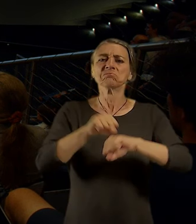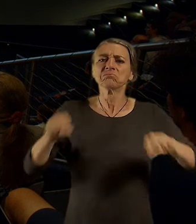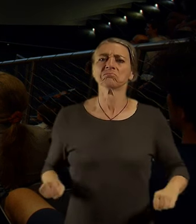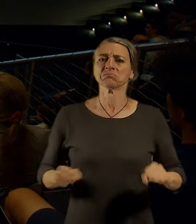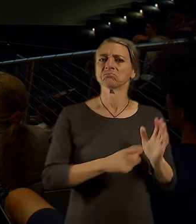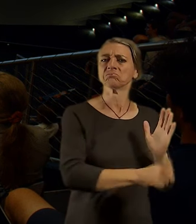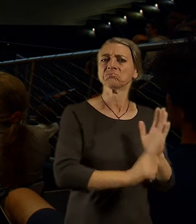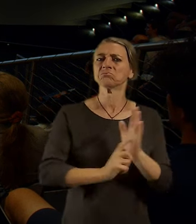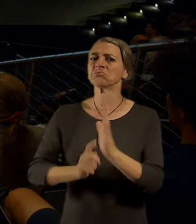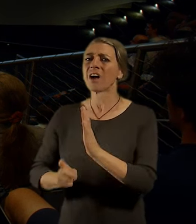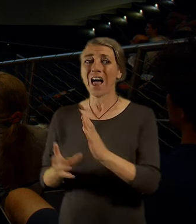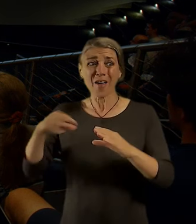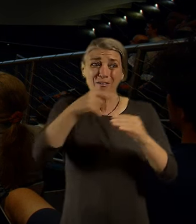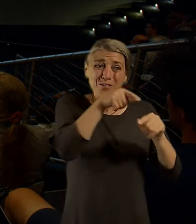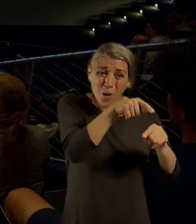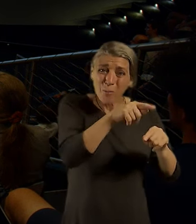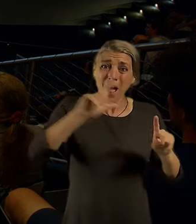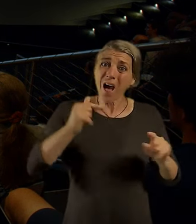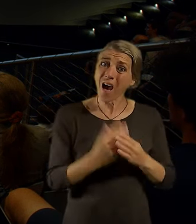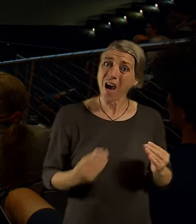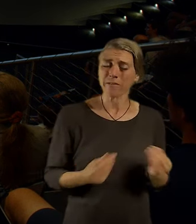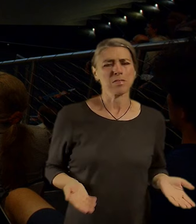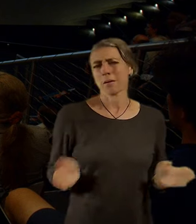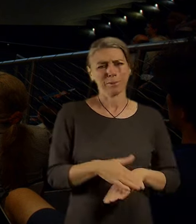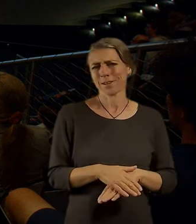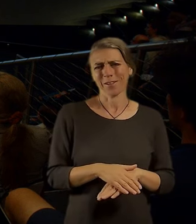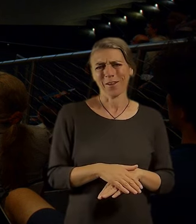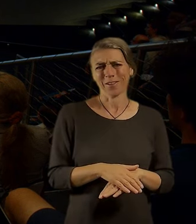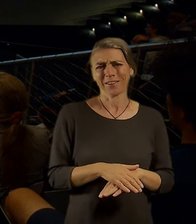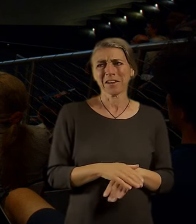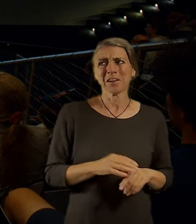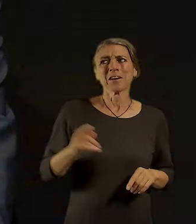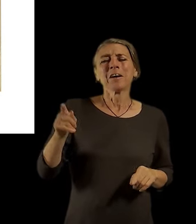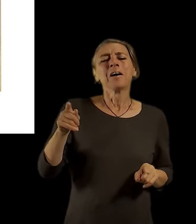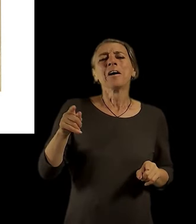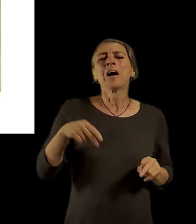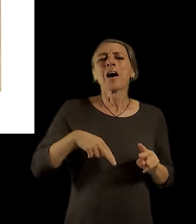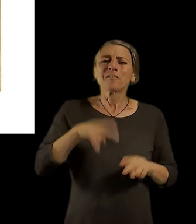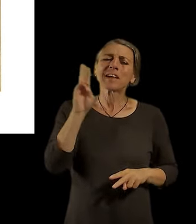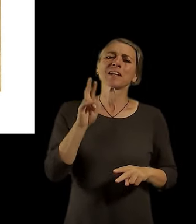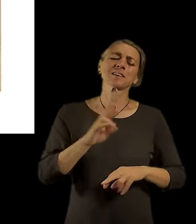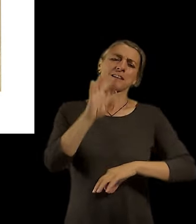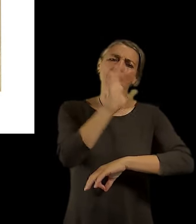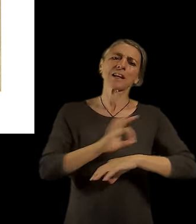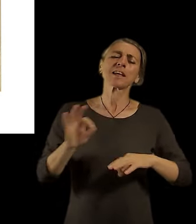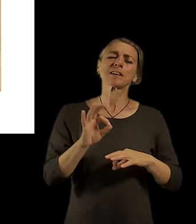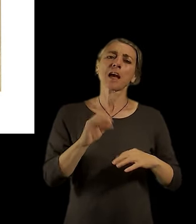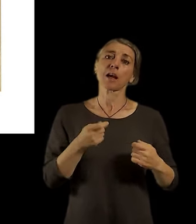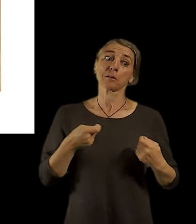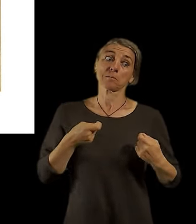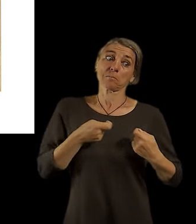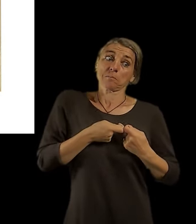jejím obsahem. Většina těch tvůrců skončila buď ve migraci v lepším případě nebo v